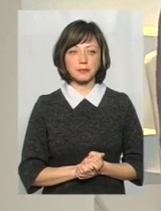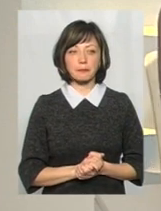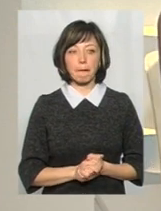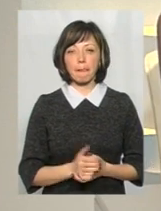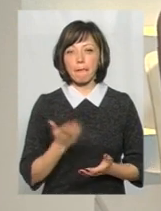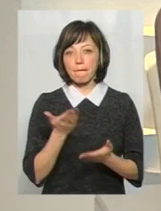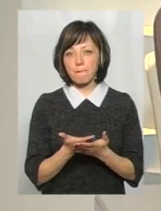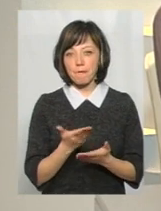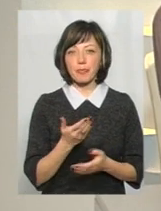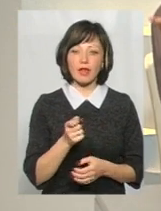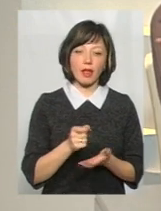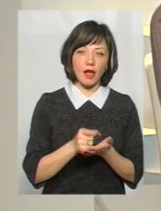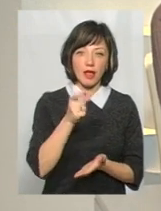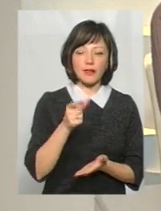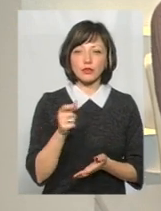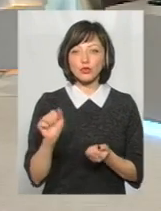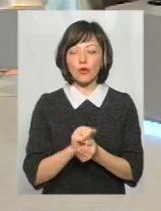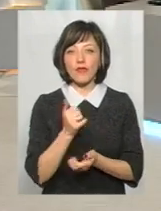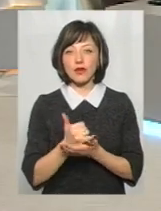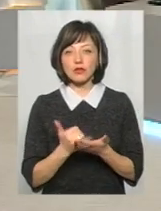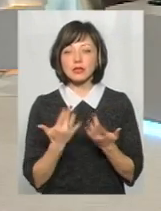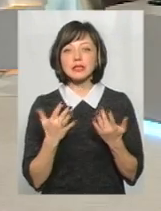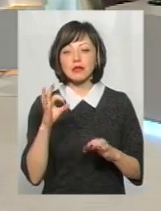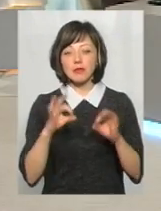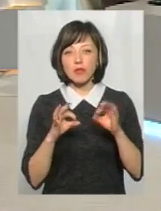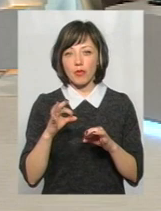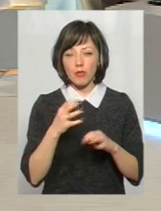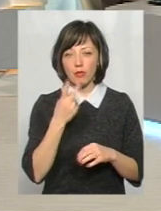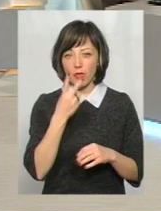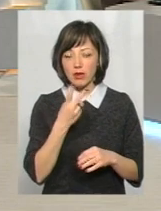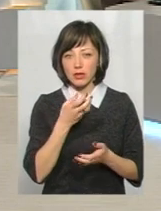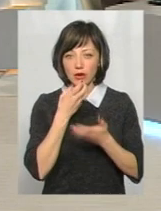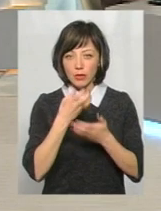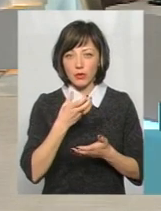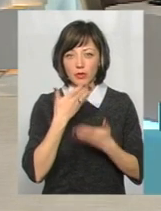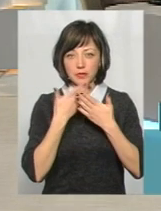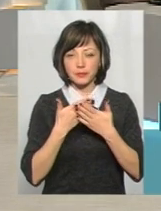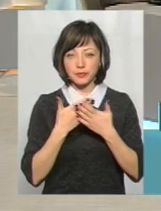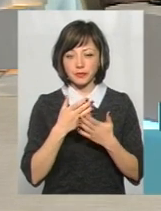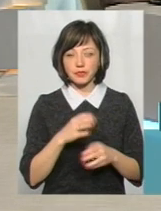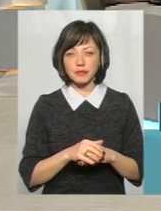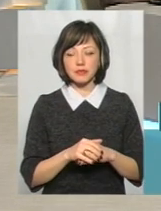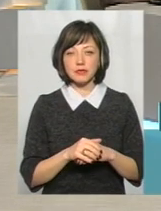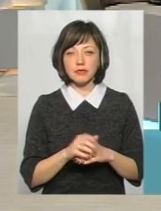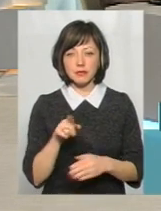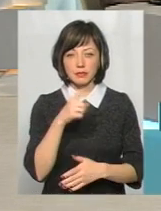От келих другий сухого вина. Скільки проміли можу показати на драгері? Ну, взагалі, кожна людина, вона